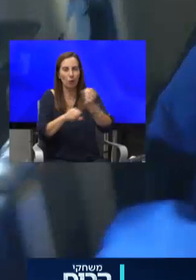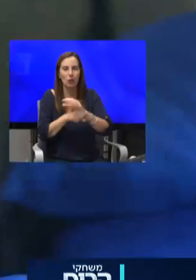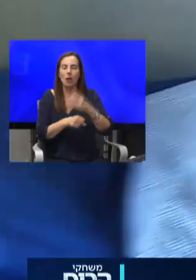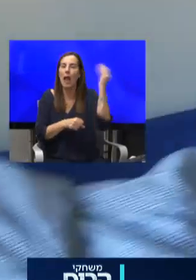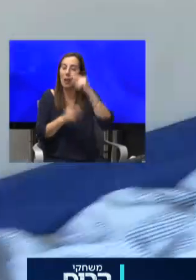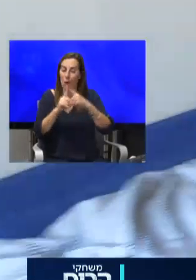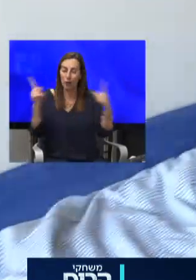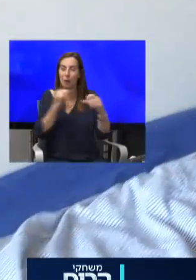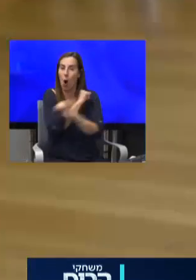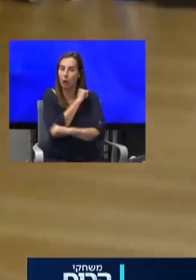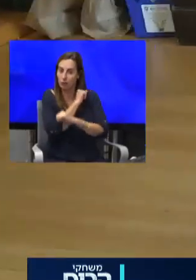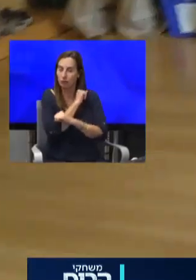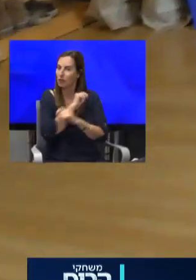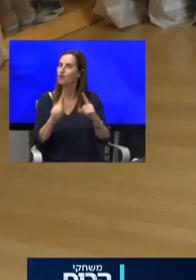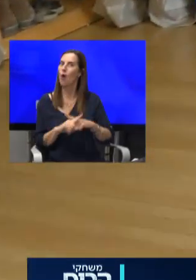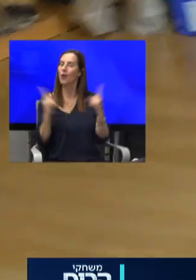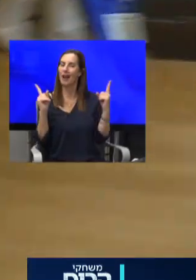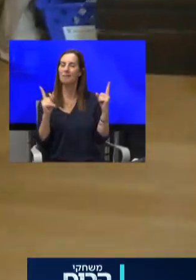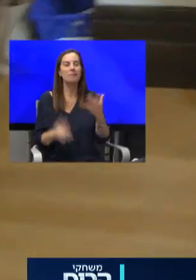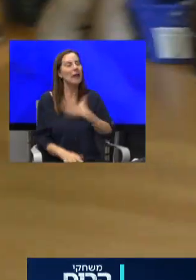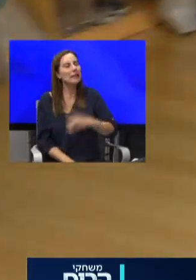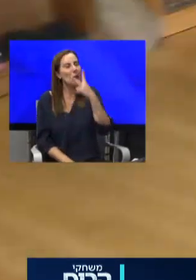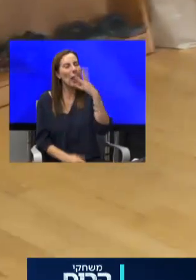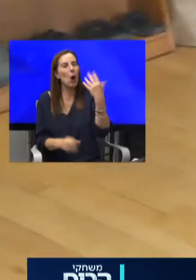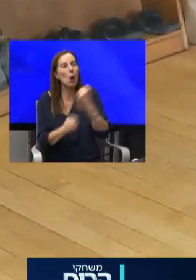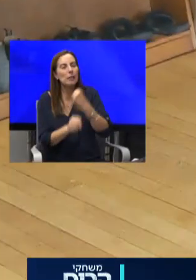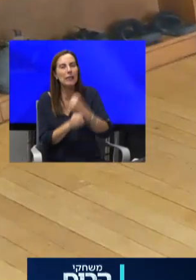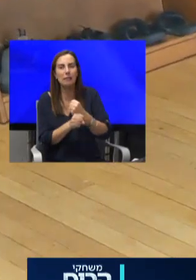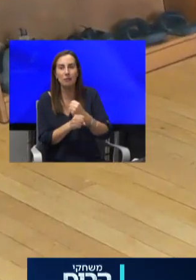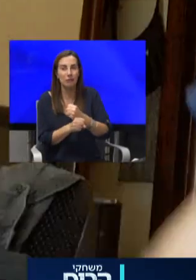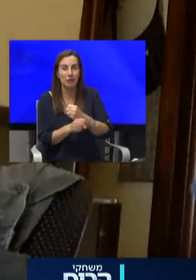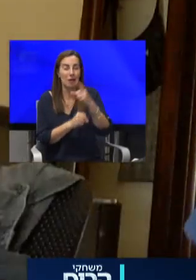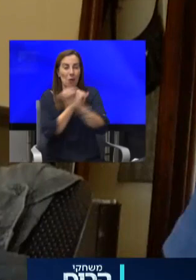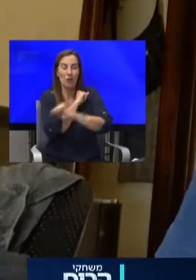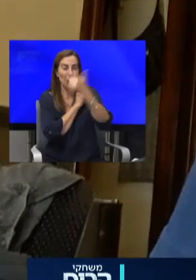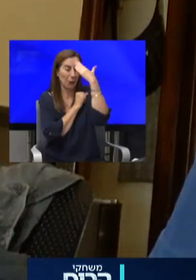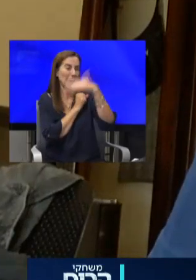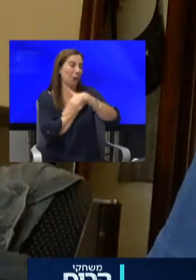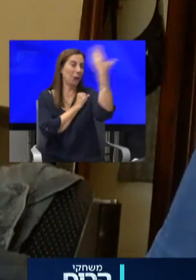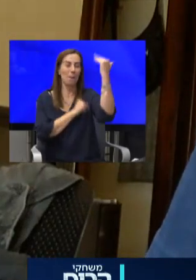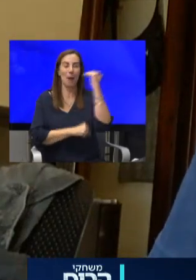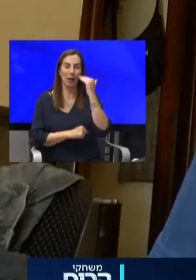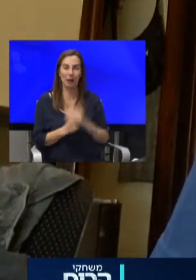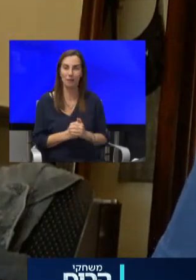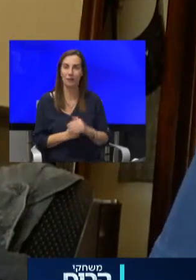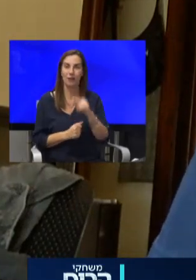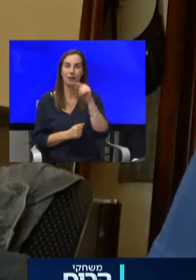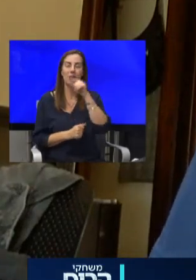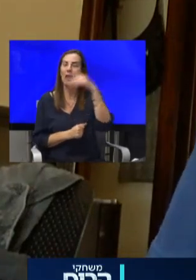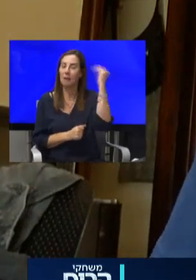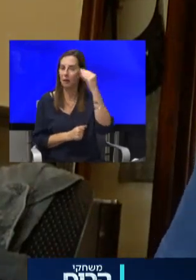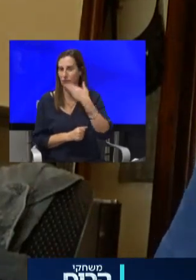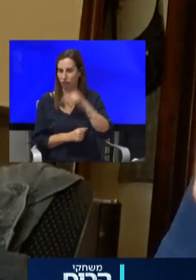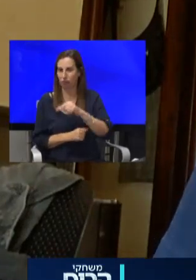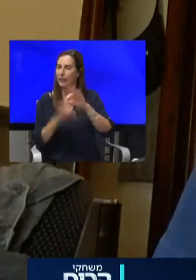תהיה שונה. אז רצינו לראות איך עושים את זה במוסד הכי נחשב בעולם. הרווארד. אליין זאחר תלמידה הישראלית התחילה ללמוד שם